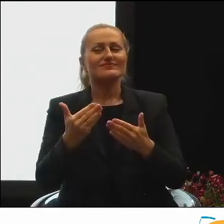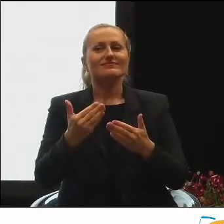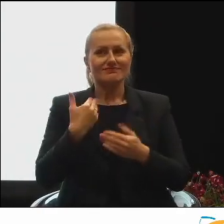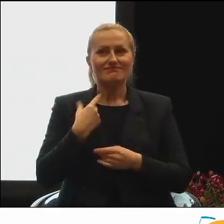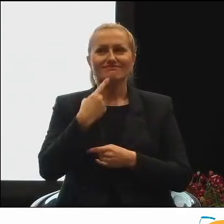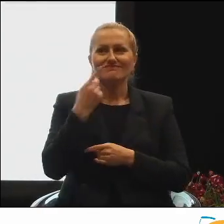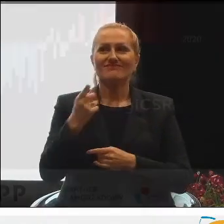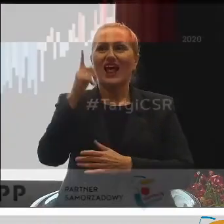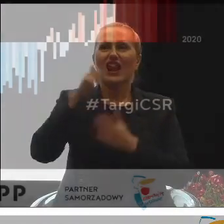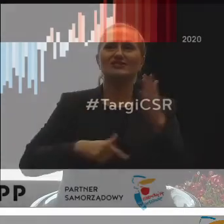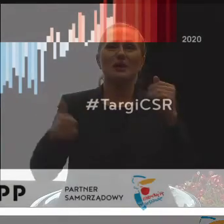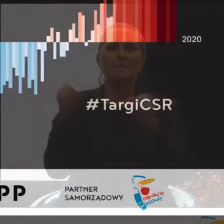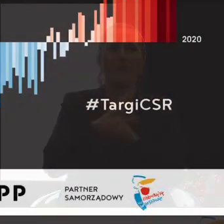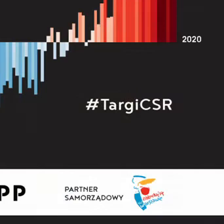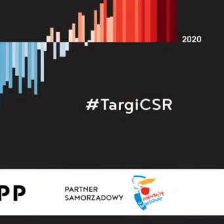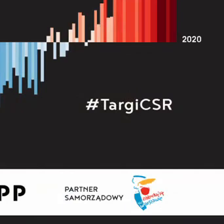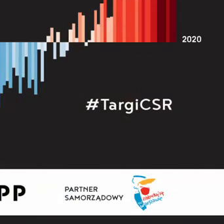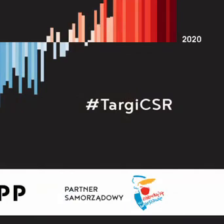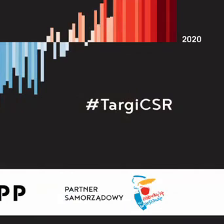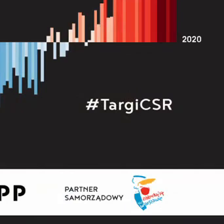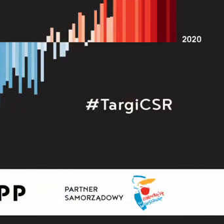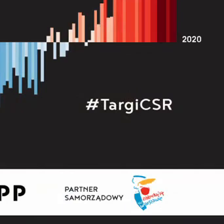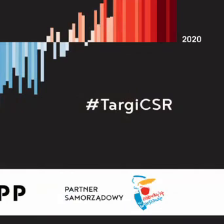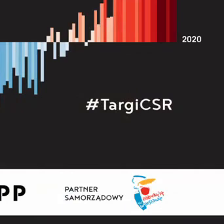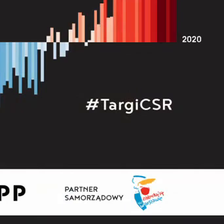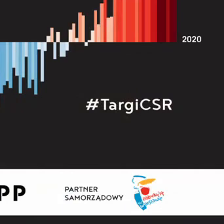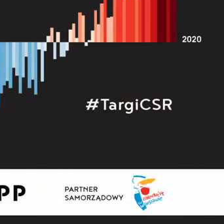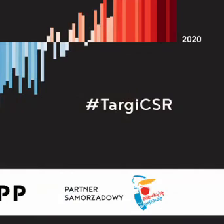powiemy, że ta lista się opublikowała.